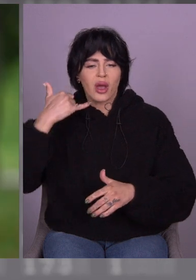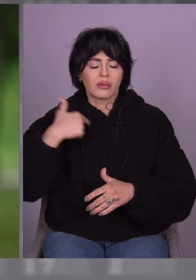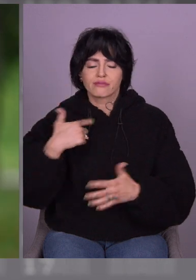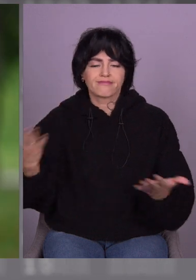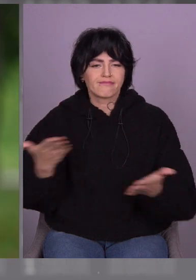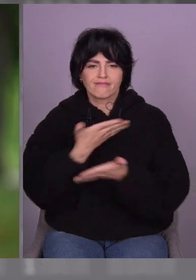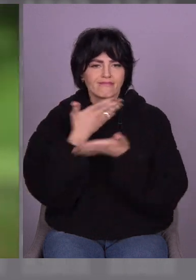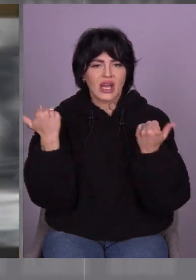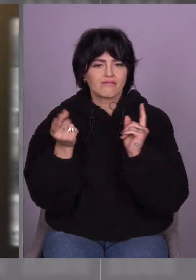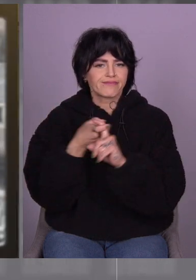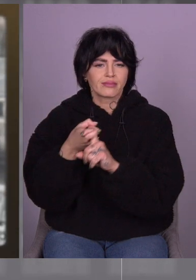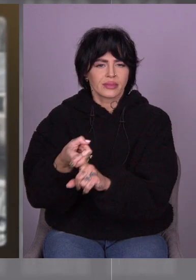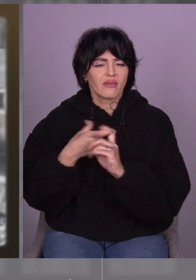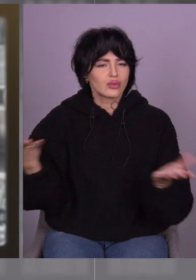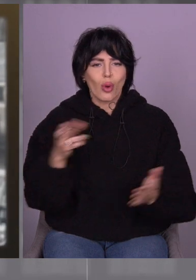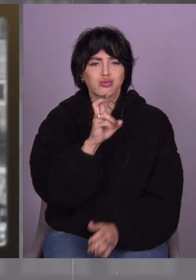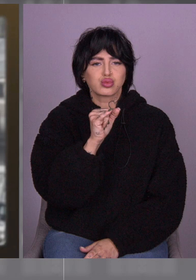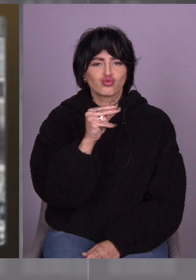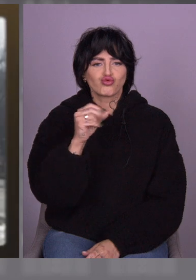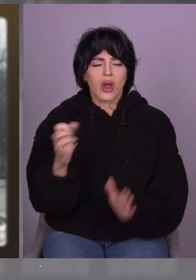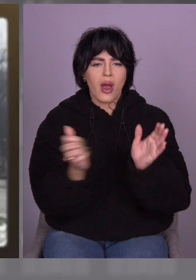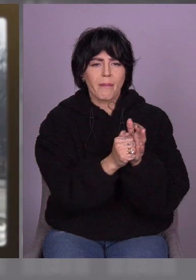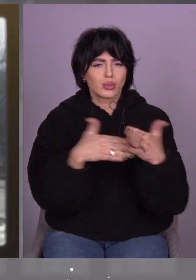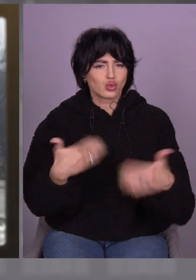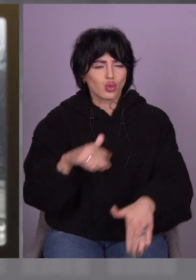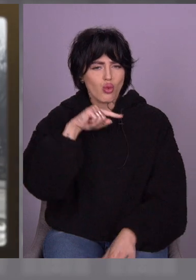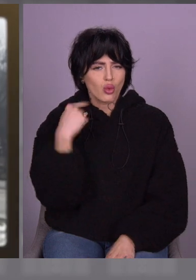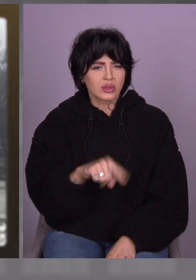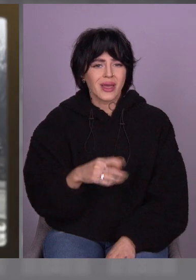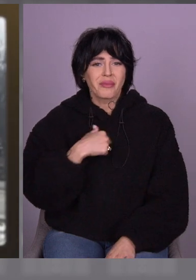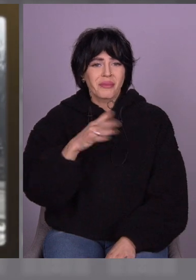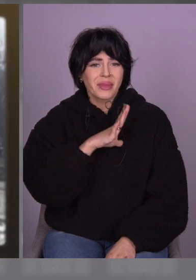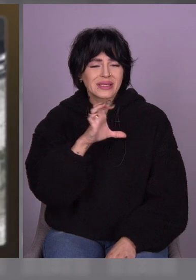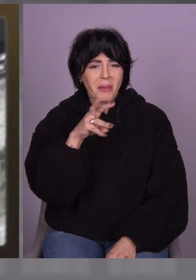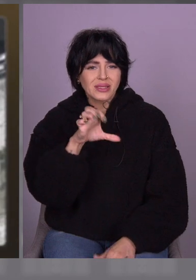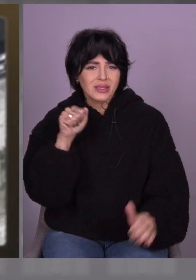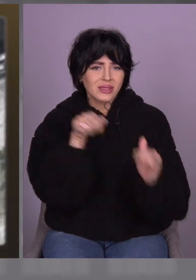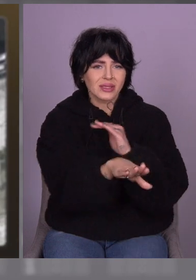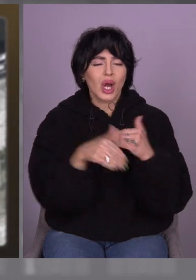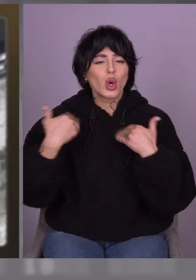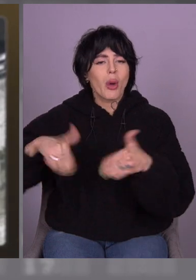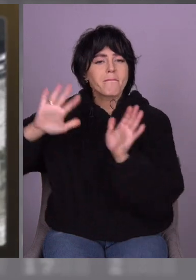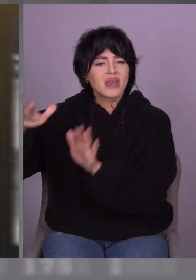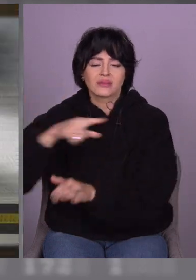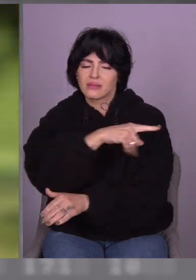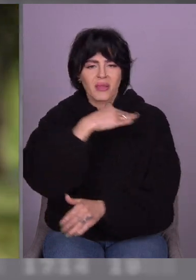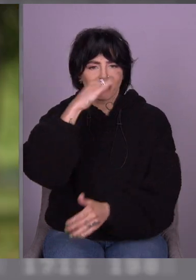вже Буча була окупована. І він навіть вже не прочитав моє осемеску, що ми вже прилетіли.